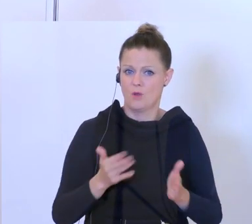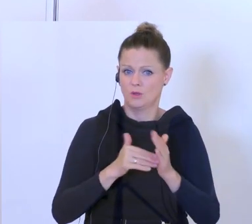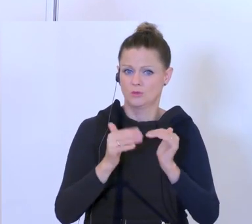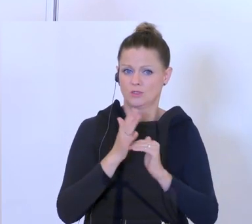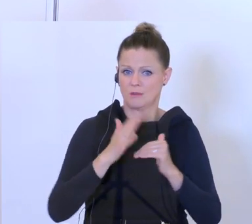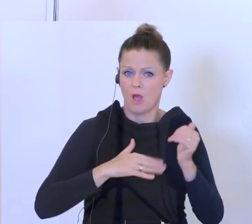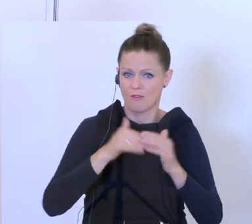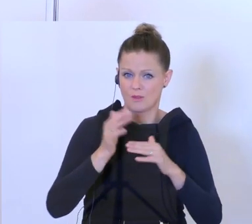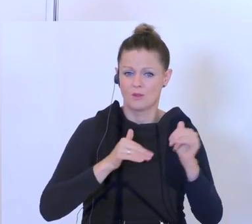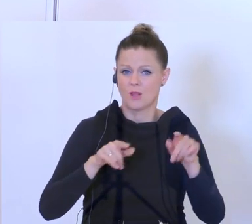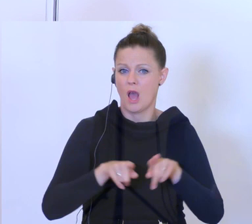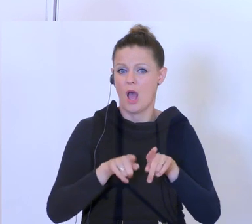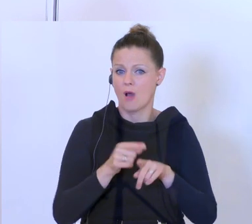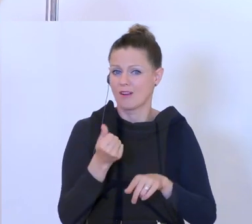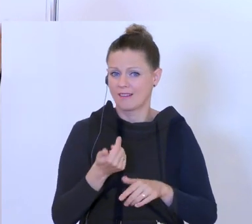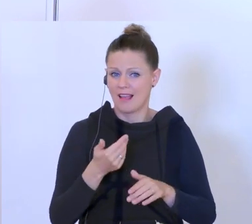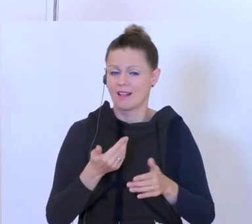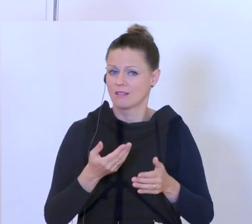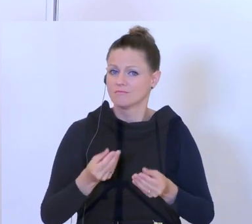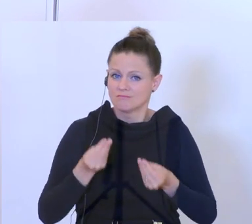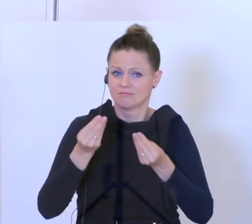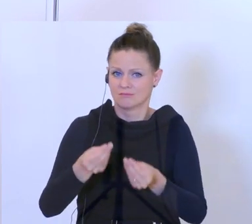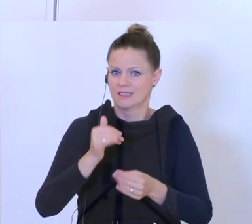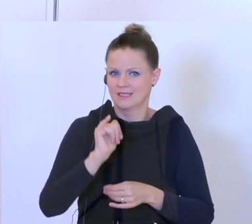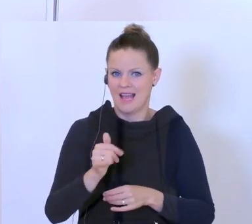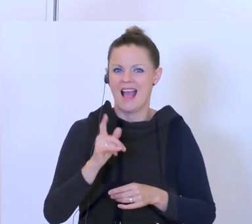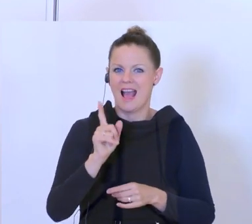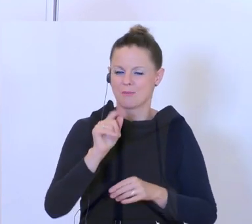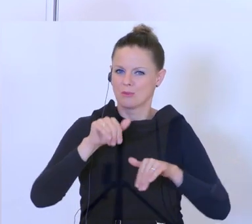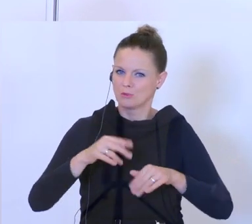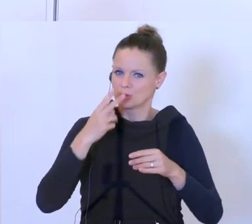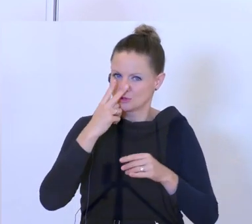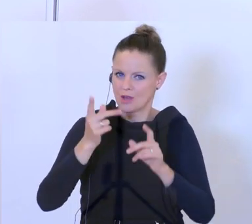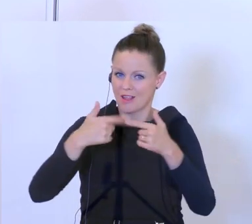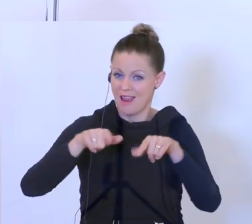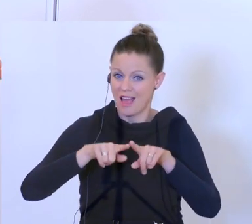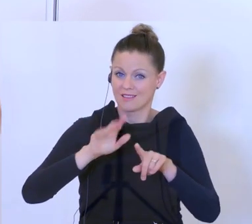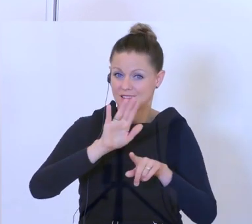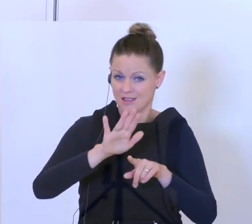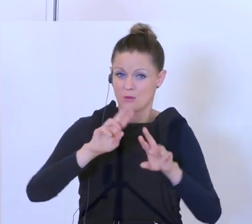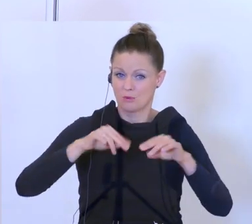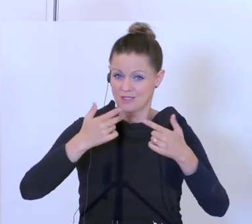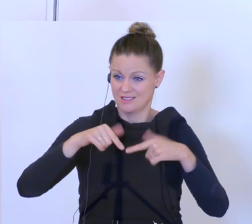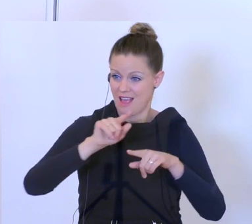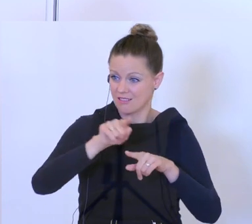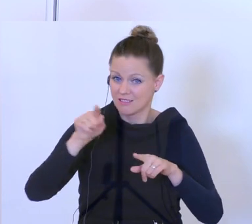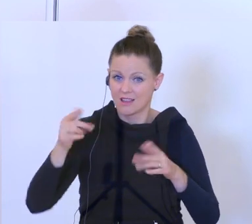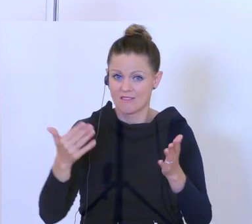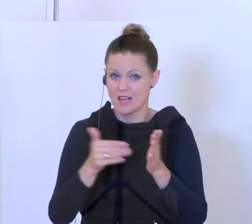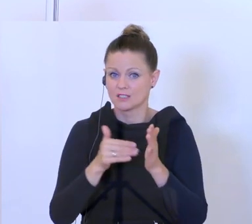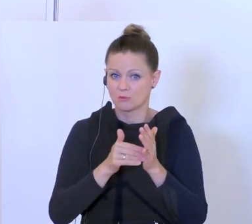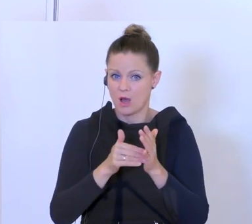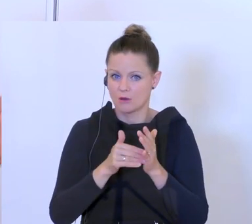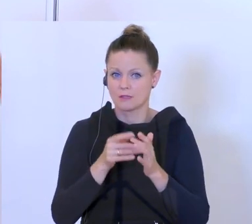relevanten Mittel zur Verfügung zu stellen. Aber in Abstimmung mit den Ländern kann man auch schauen, wer ist dort noch schneller dran mit der einen oder anderen